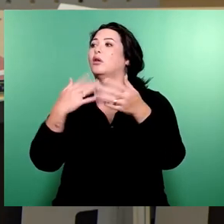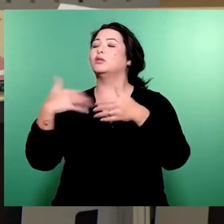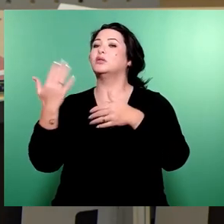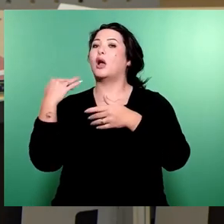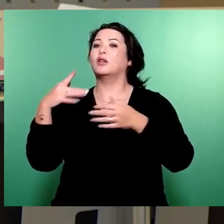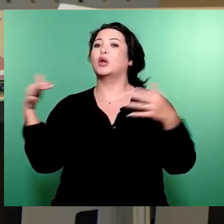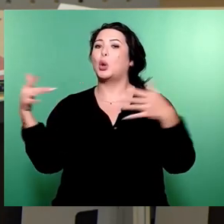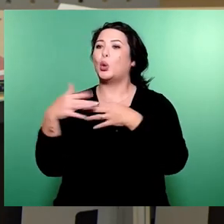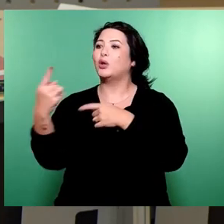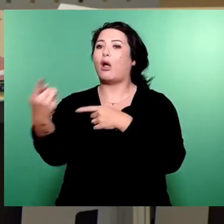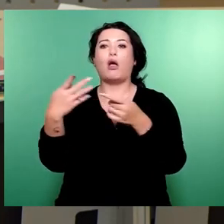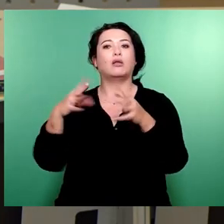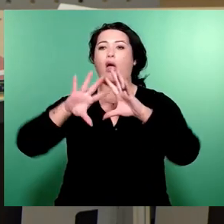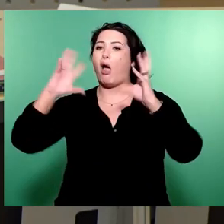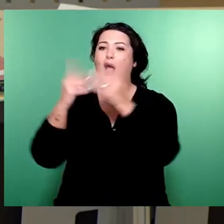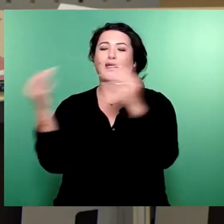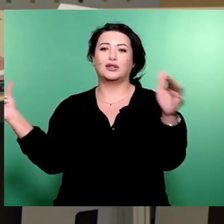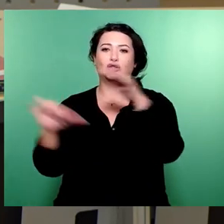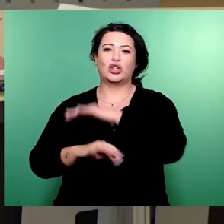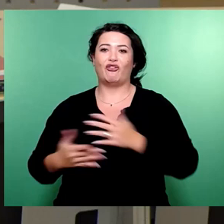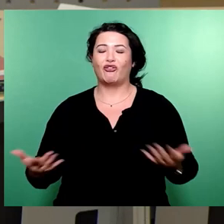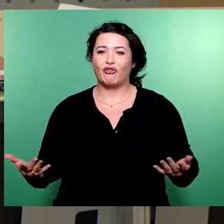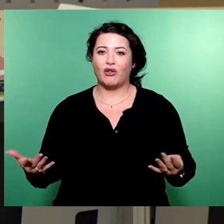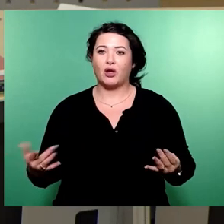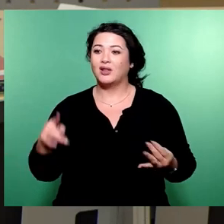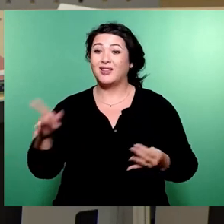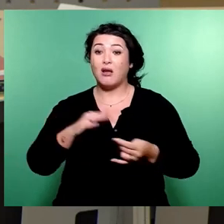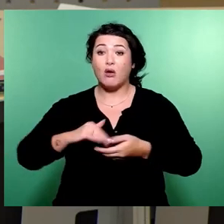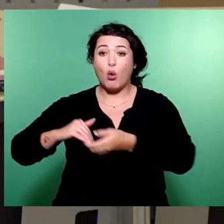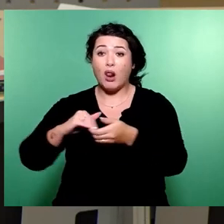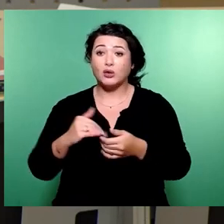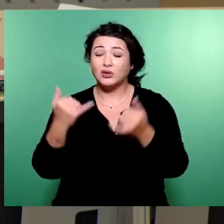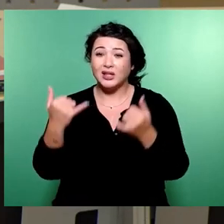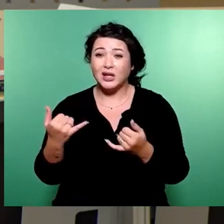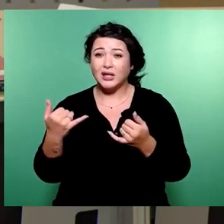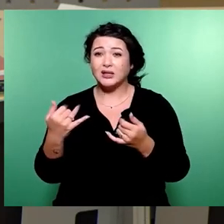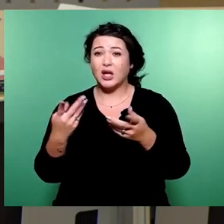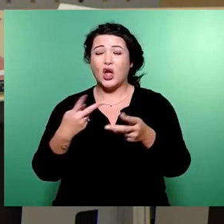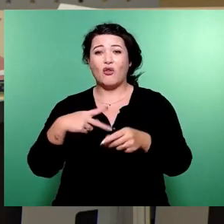Grünen nennt. Diese Koalition investiert gerade nicht strategisch